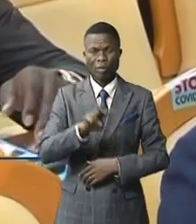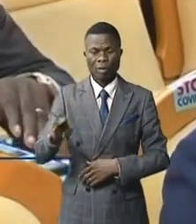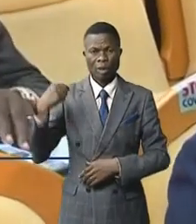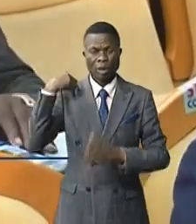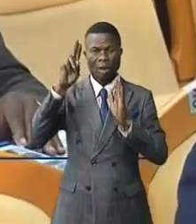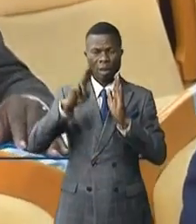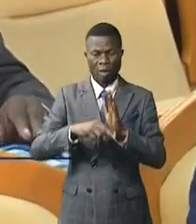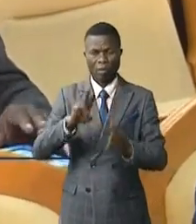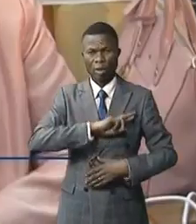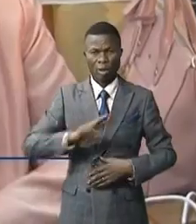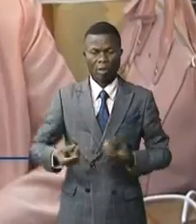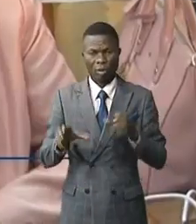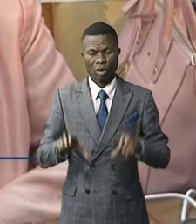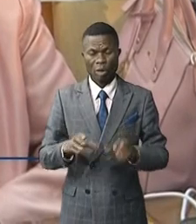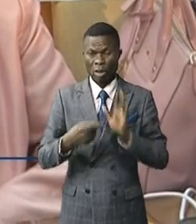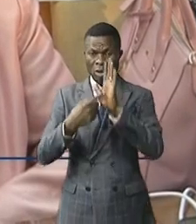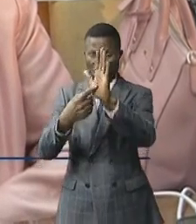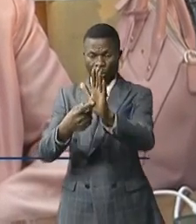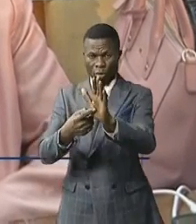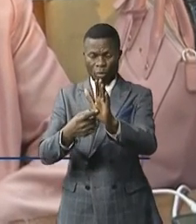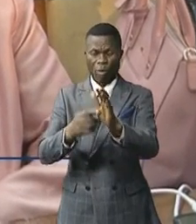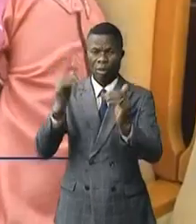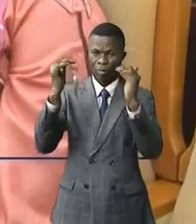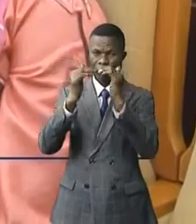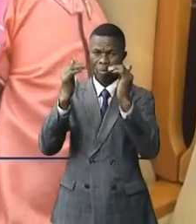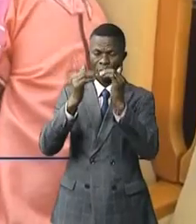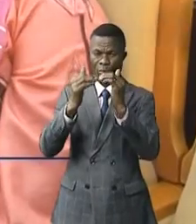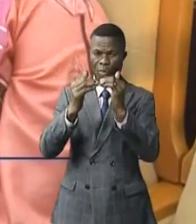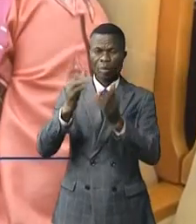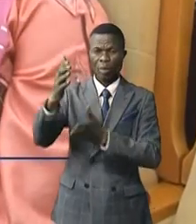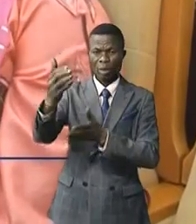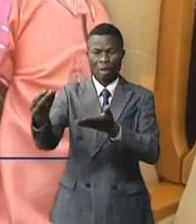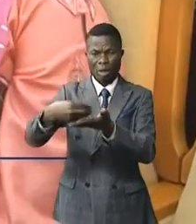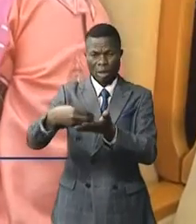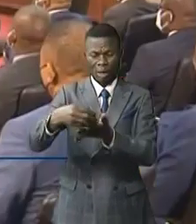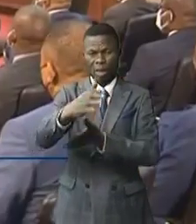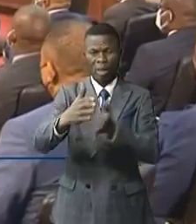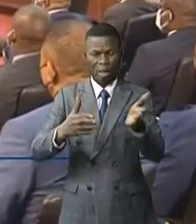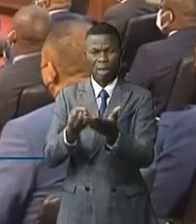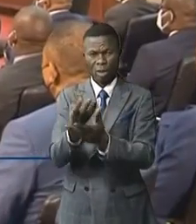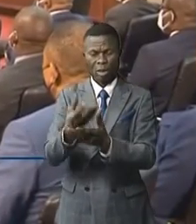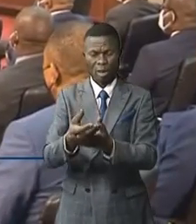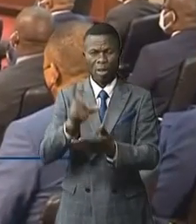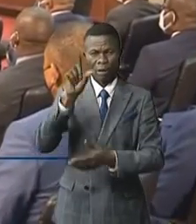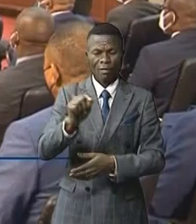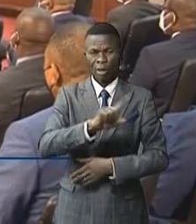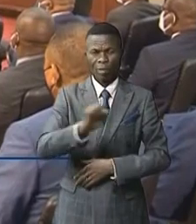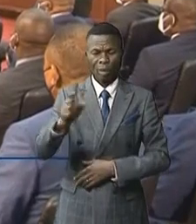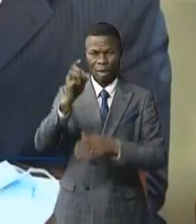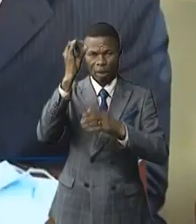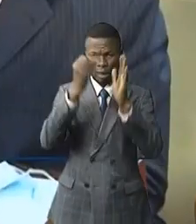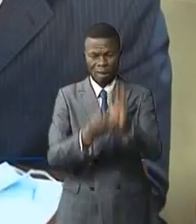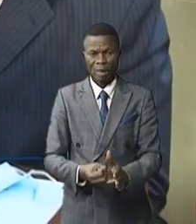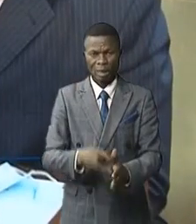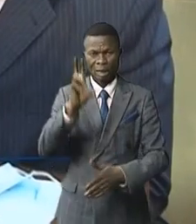gouvernement de la République est présenté en équilibre, en recettes et en dépenses à hauteur de 20.730